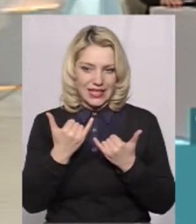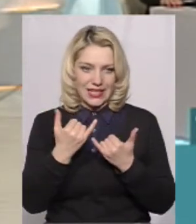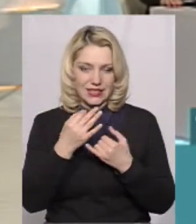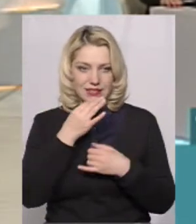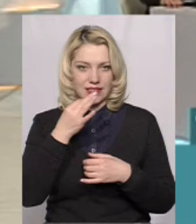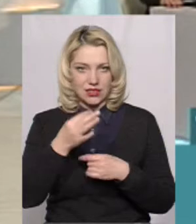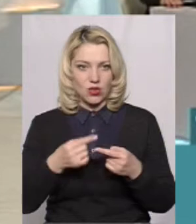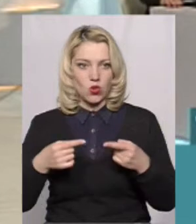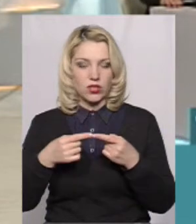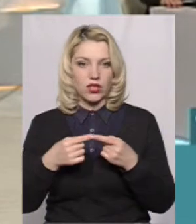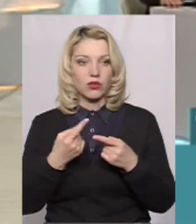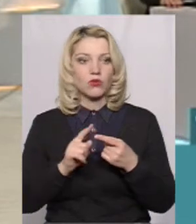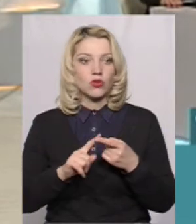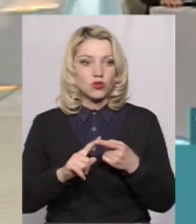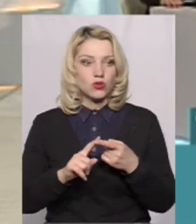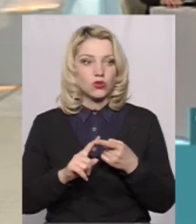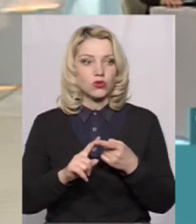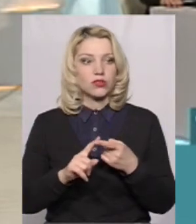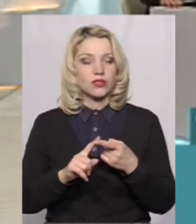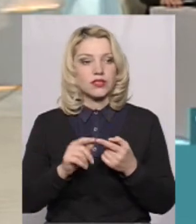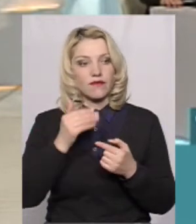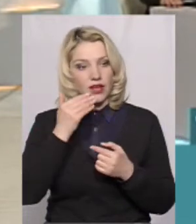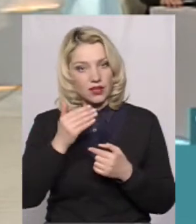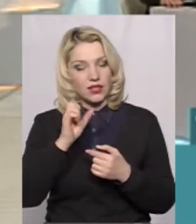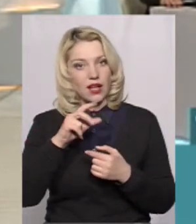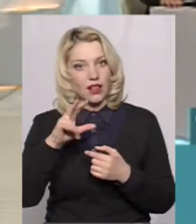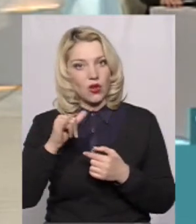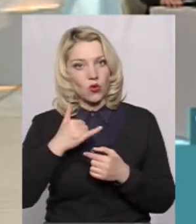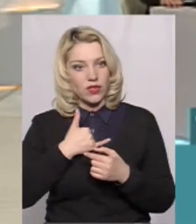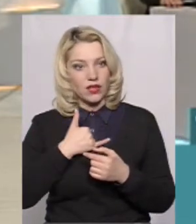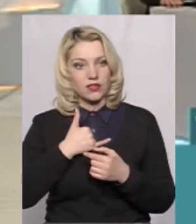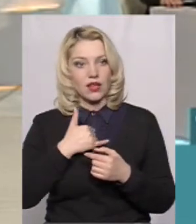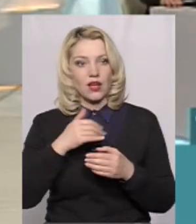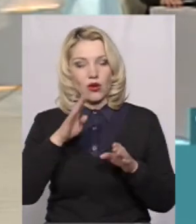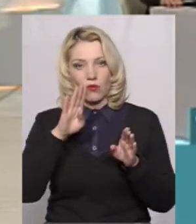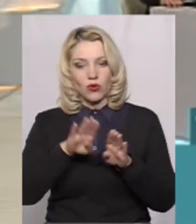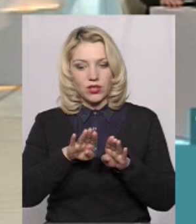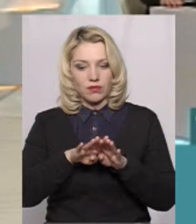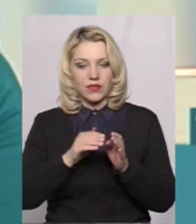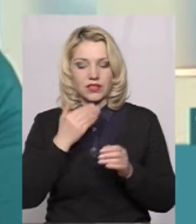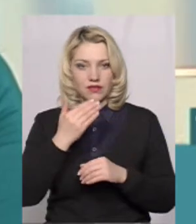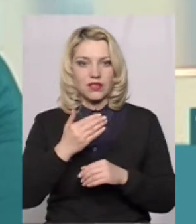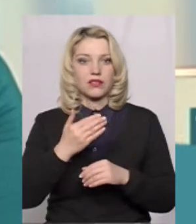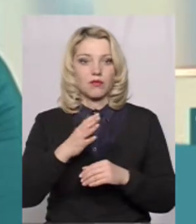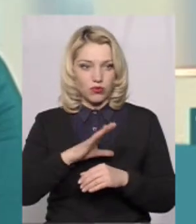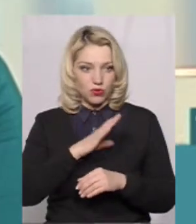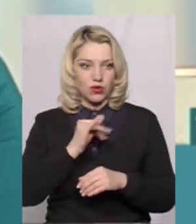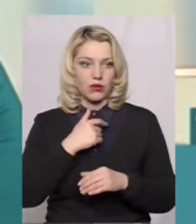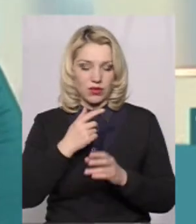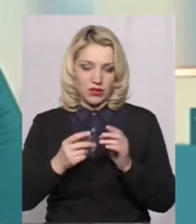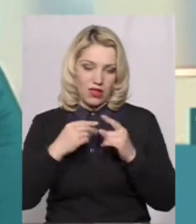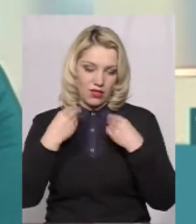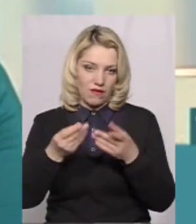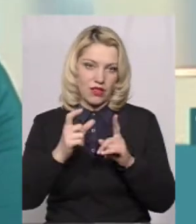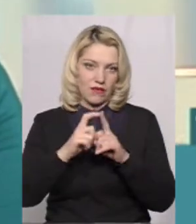конкретно про це звернення, але в нас подібне звернення було. Ми надавали відповідь, в поясненні було